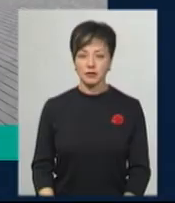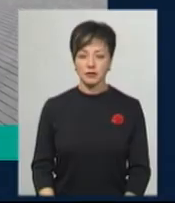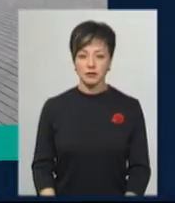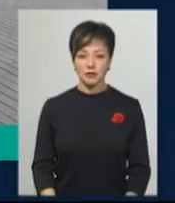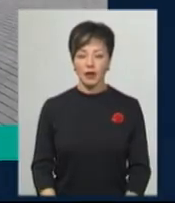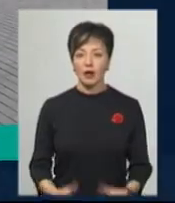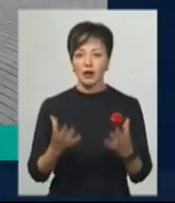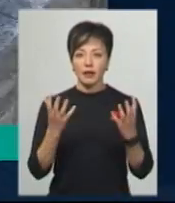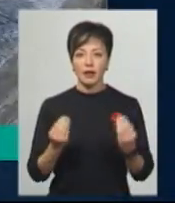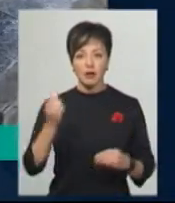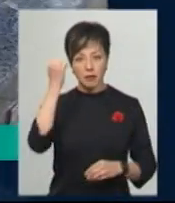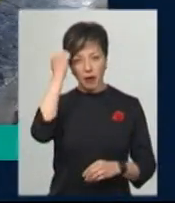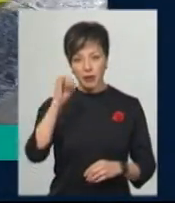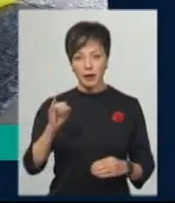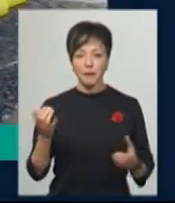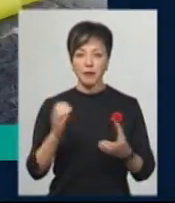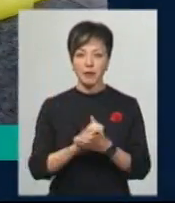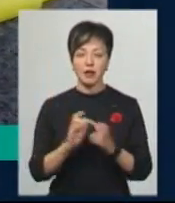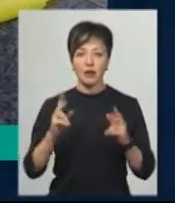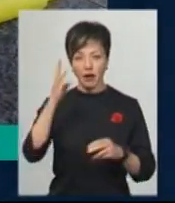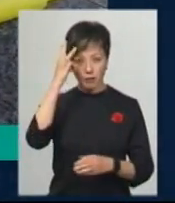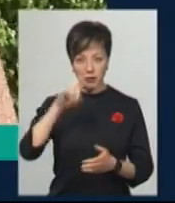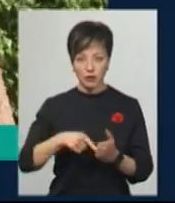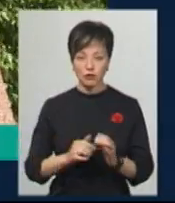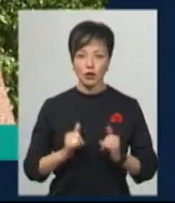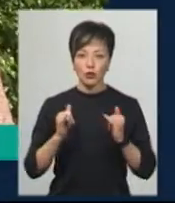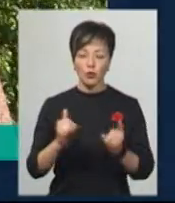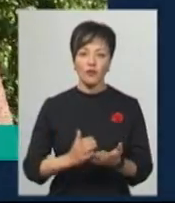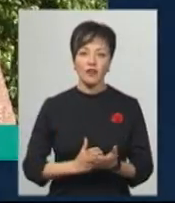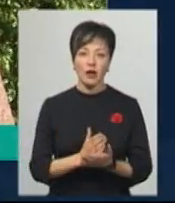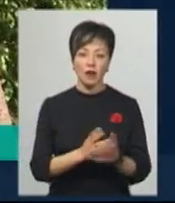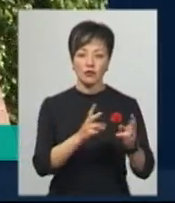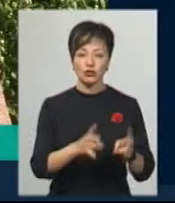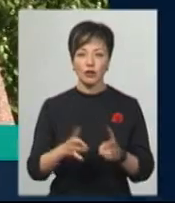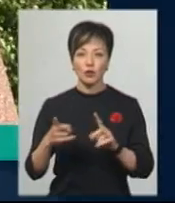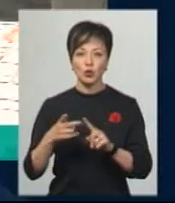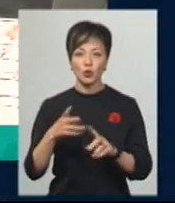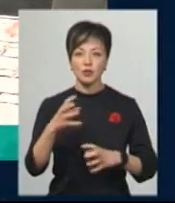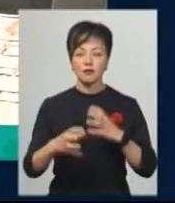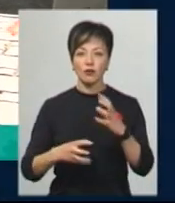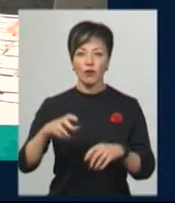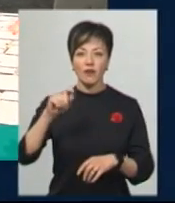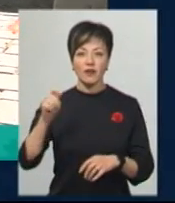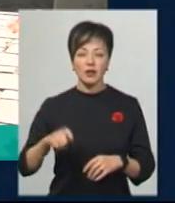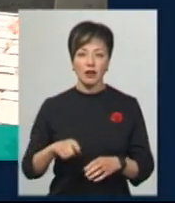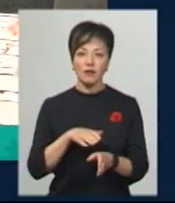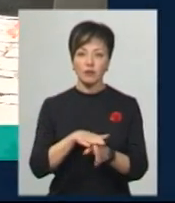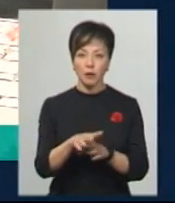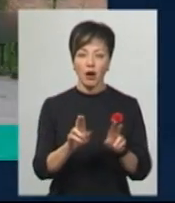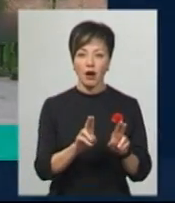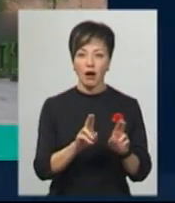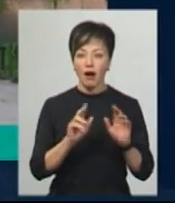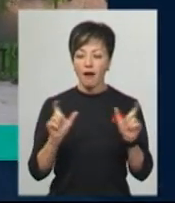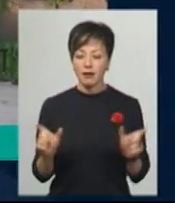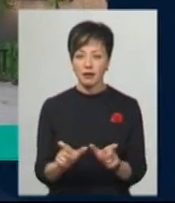День пам'яті та примирення. Як у Хмельницькому вшановували ветеранів та жертв Другої світової війни, дотримуючись карантинних